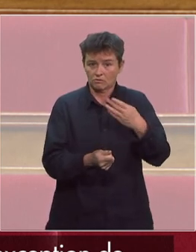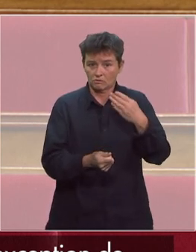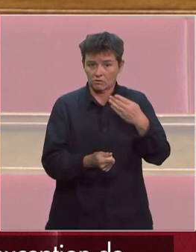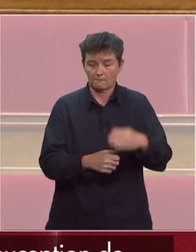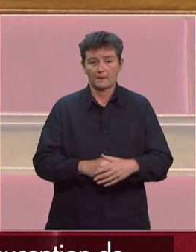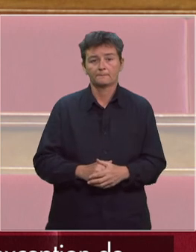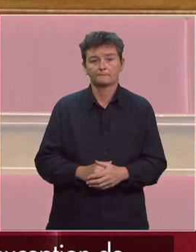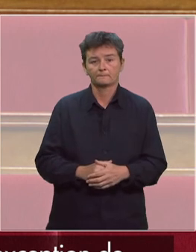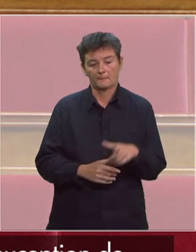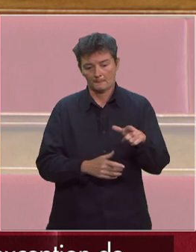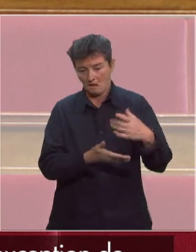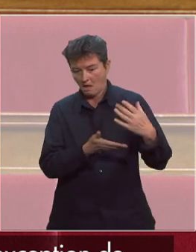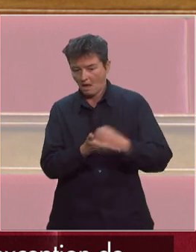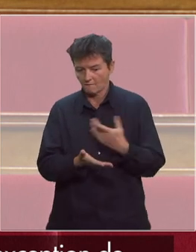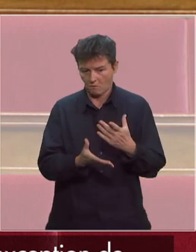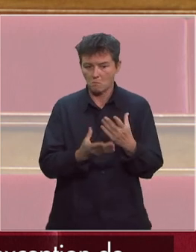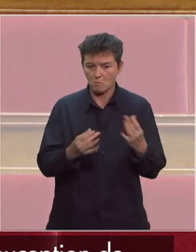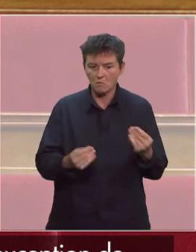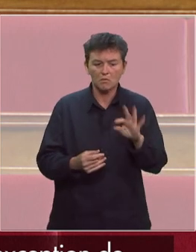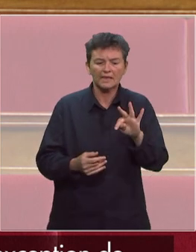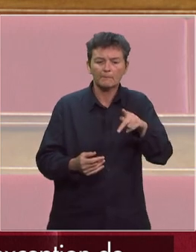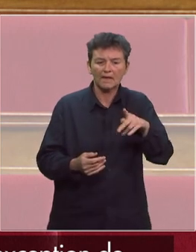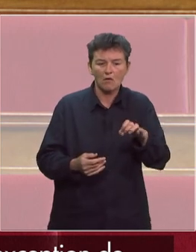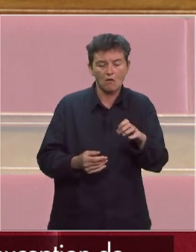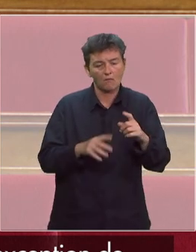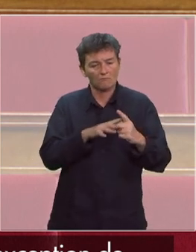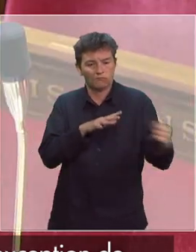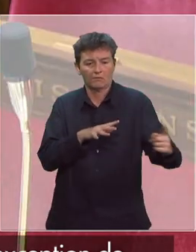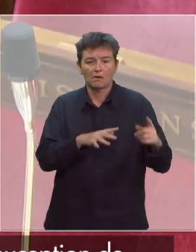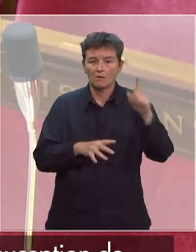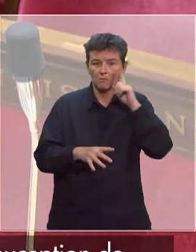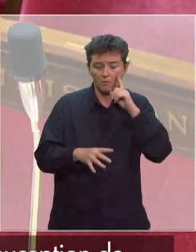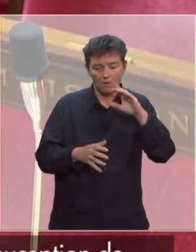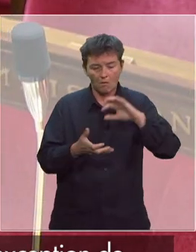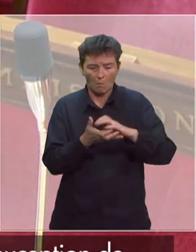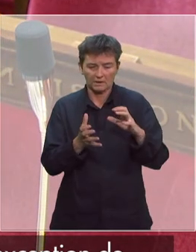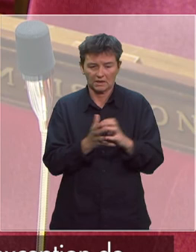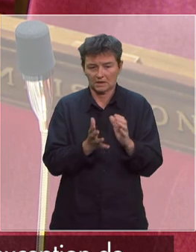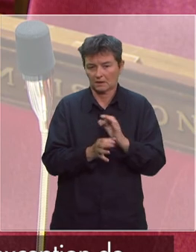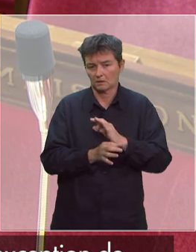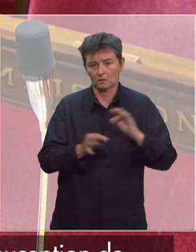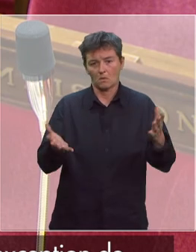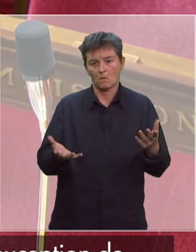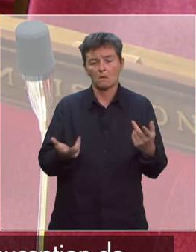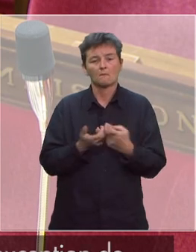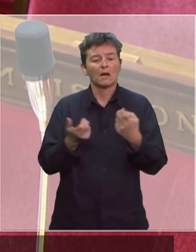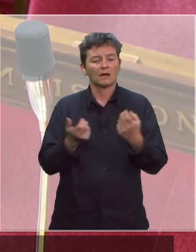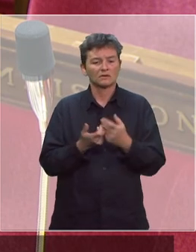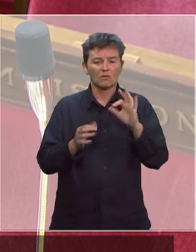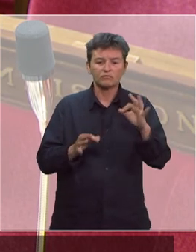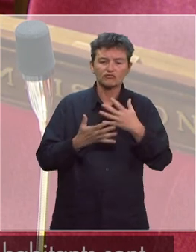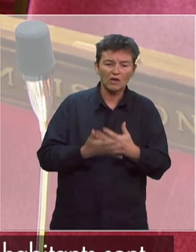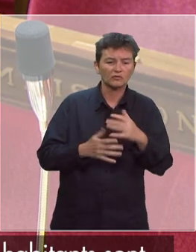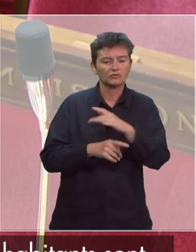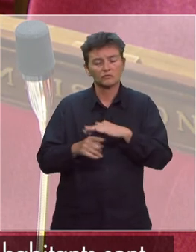terrain mettent en avant l'exclusion de nombreuses TPE de ce dispositif du fait de la complexité des caractères, notamment en matière de charges